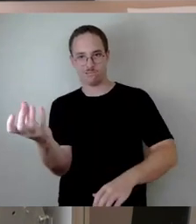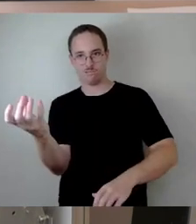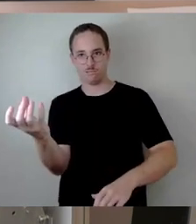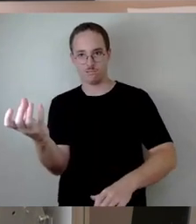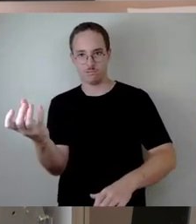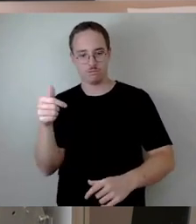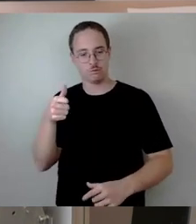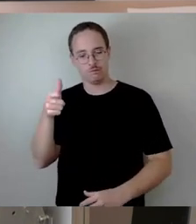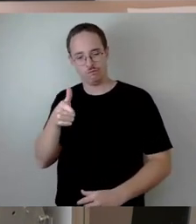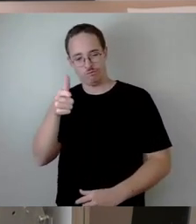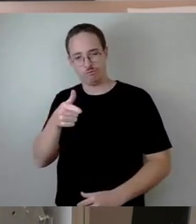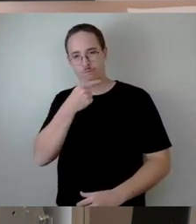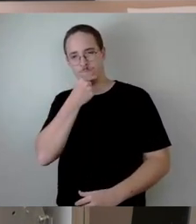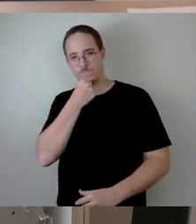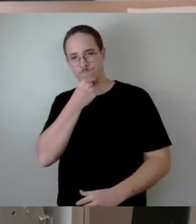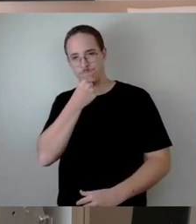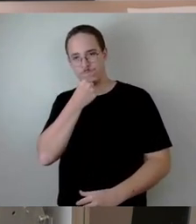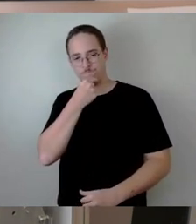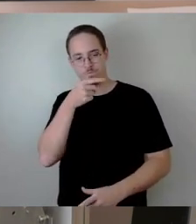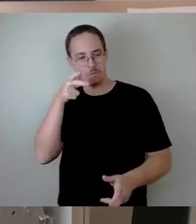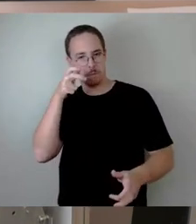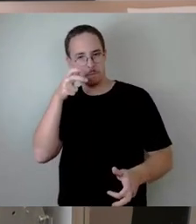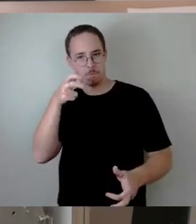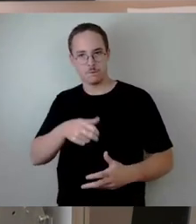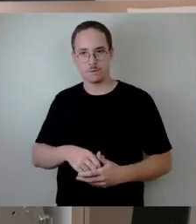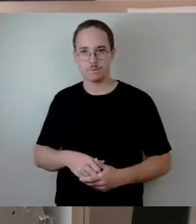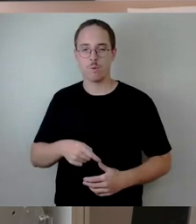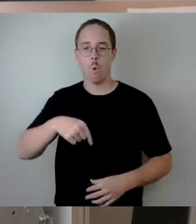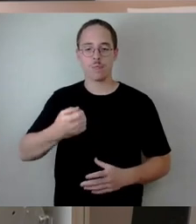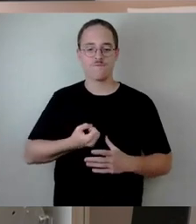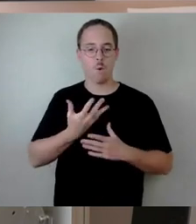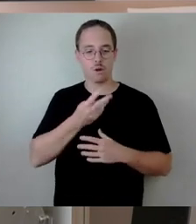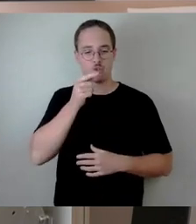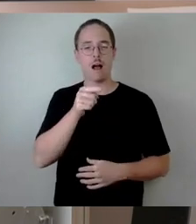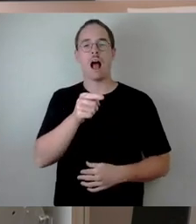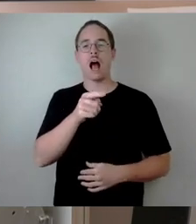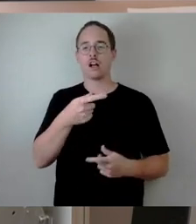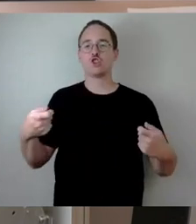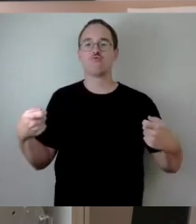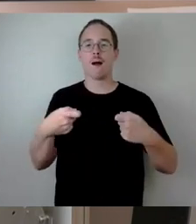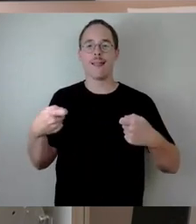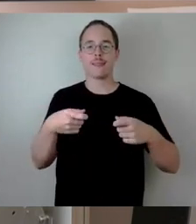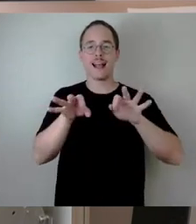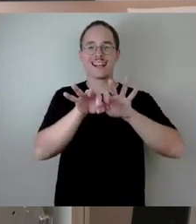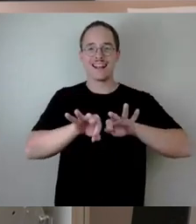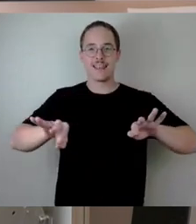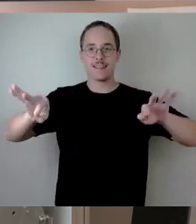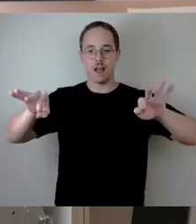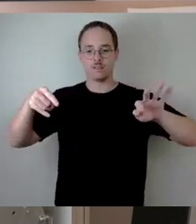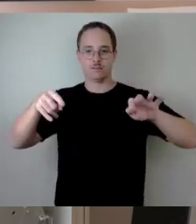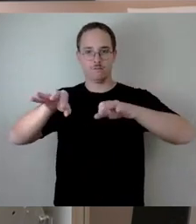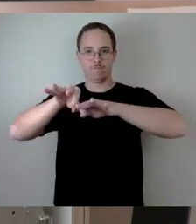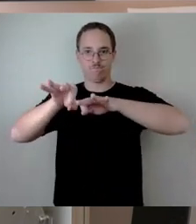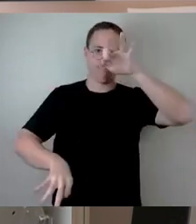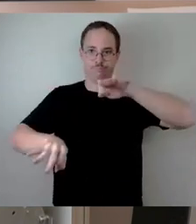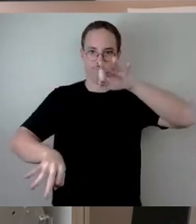früh das gemeinsam angeschaut, dass es zu einem Versagen der Spannglieder an dieser Stelle, jetzt kann ich erstmal sagen, kam an dieser Stelle.